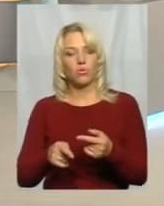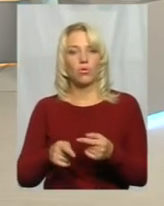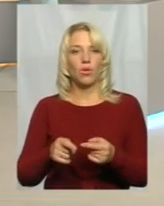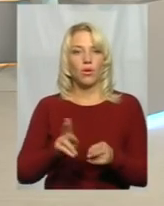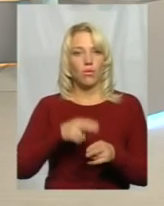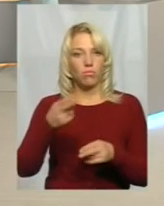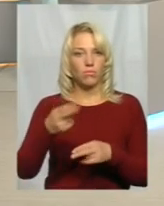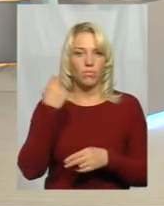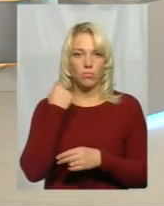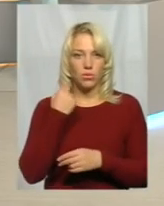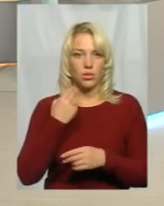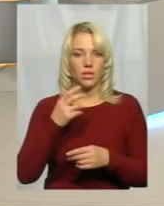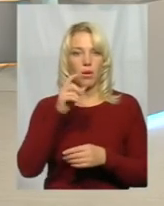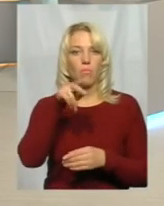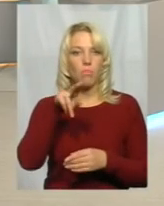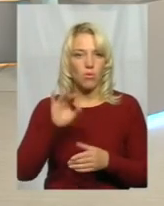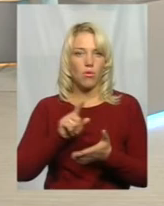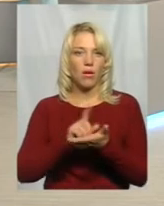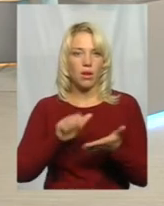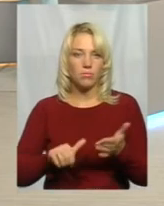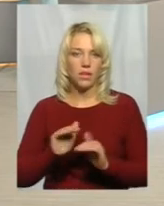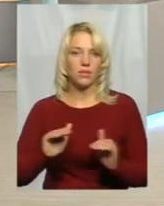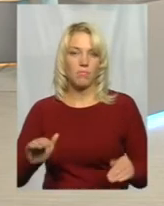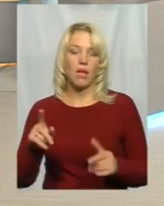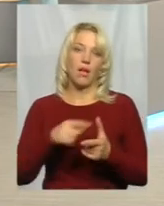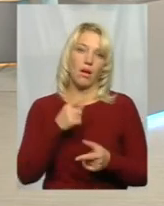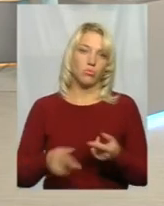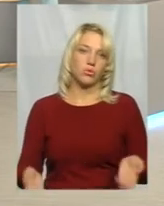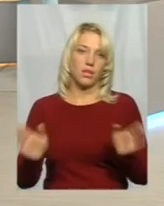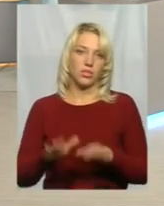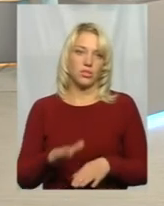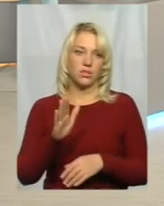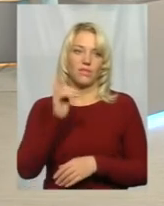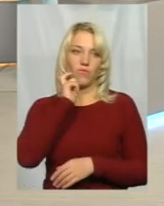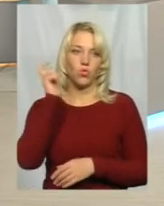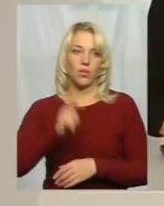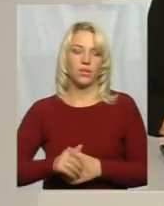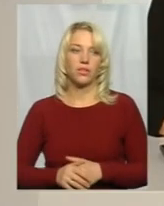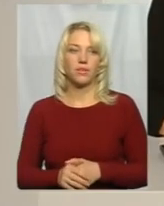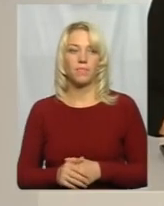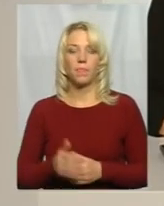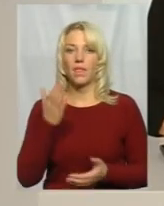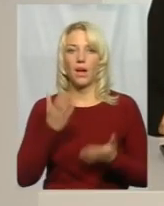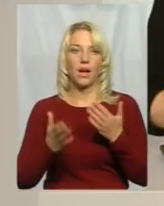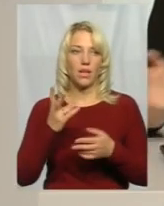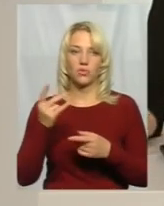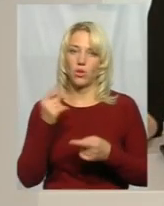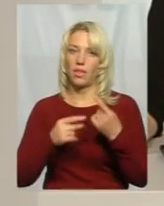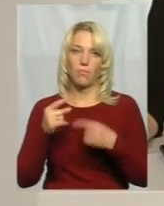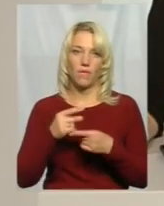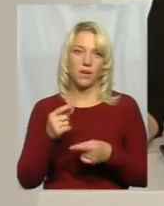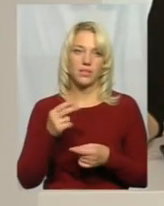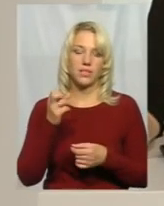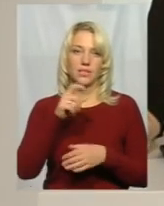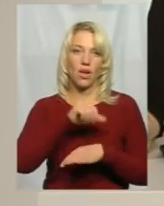захоче поїхати знову, або залишатися вже в Україні. А якщо не повернеться, відповідно…